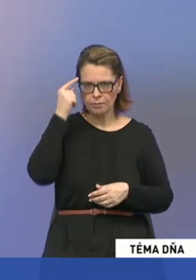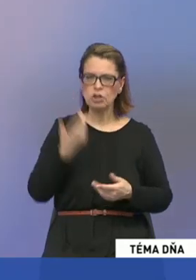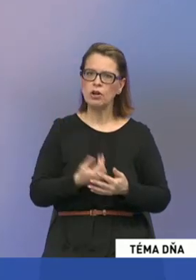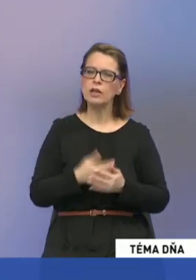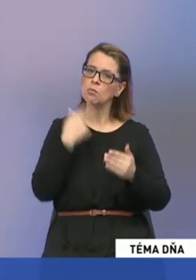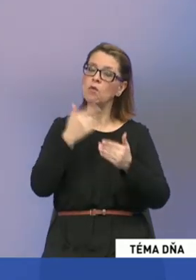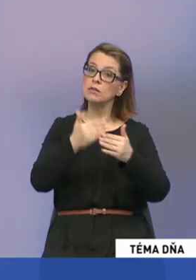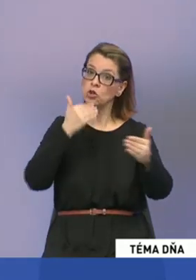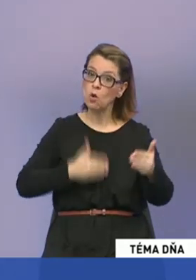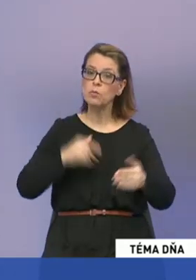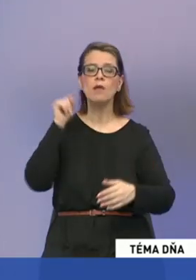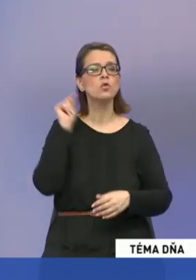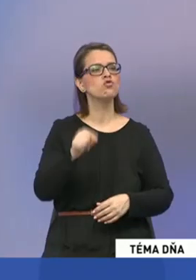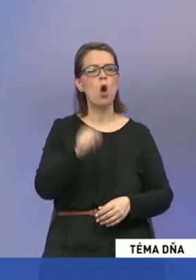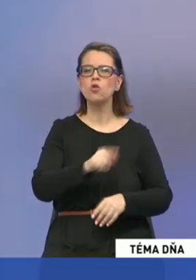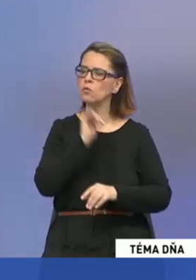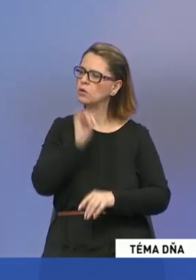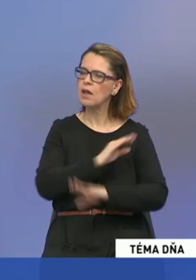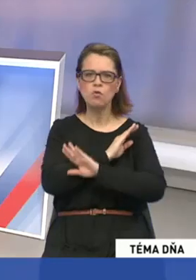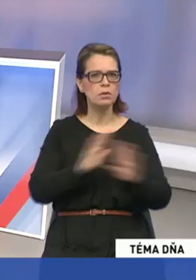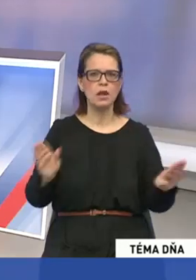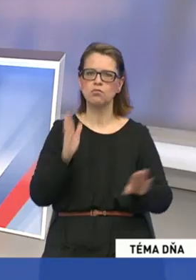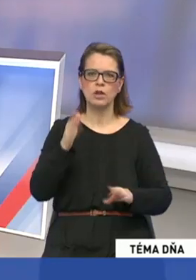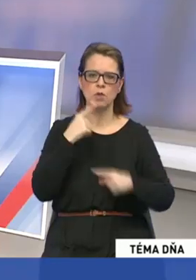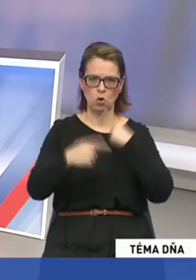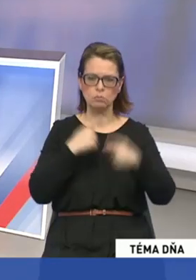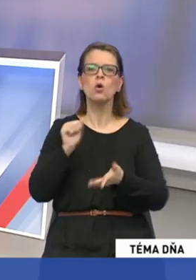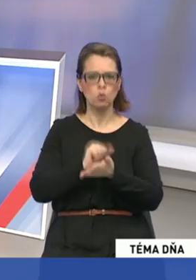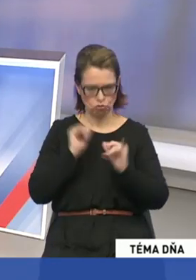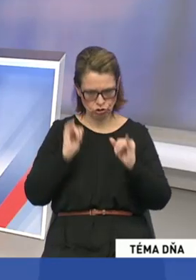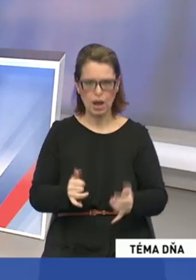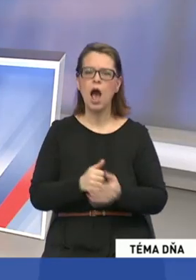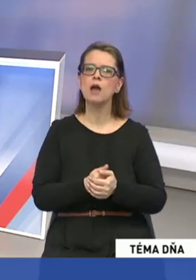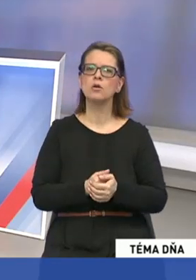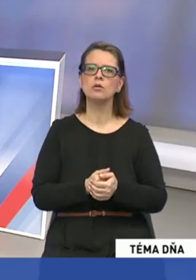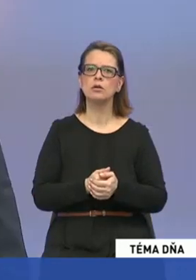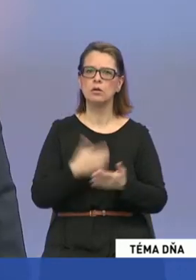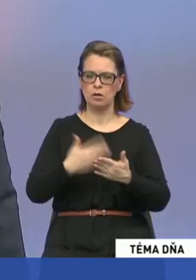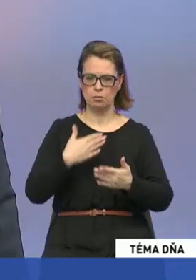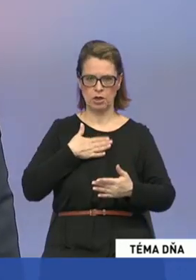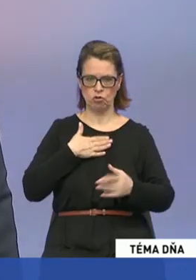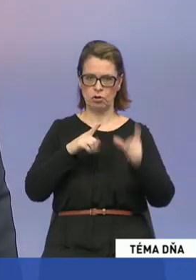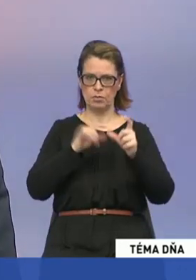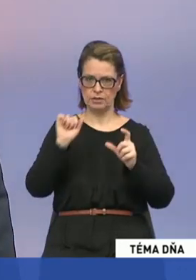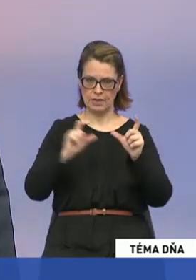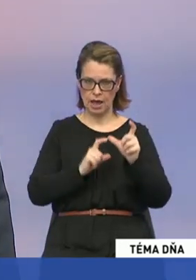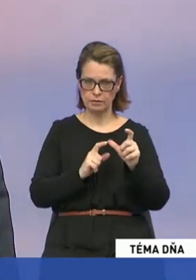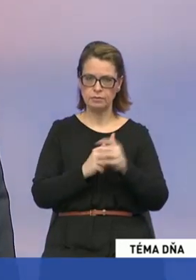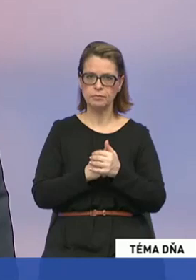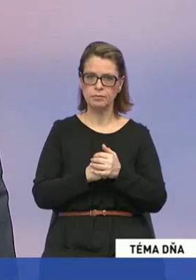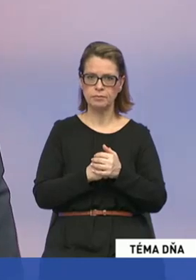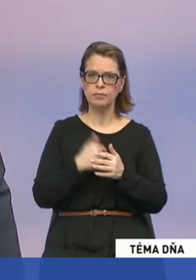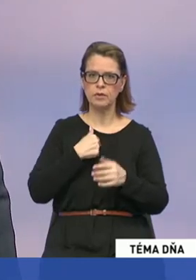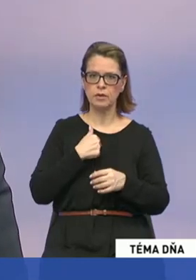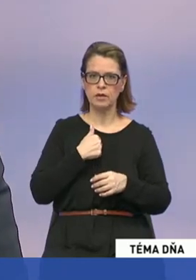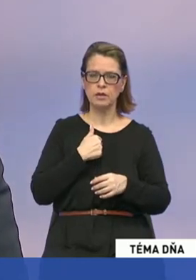dopredu, že o tomto sa vôbec rozprávať nebudeme. Určite áno, pretože strana Sloboda, Solidarita je jednou